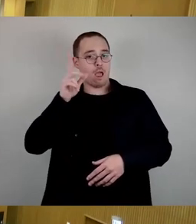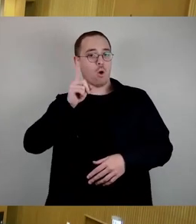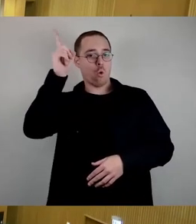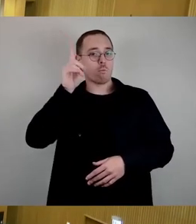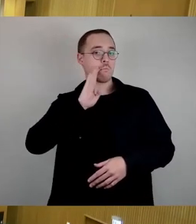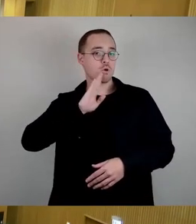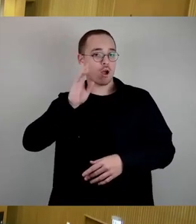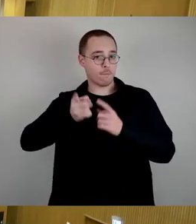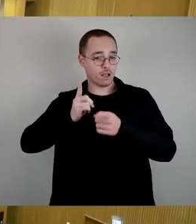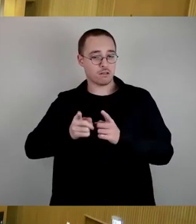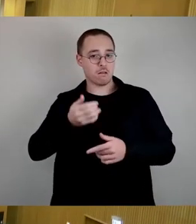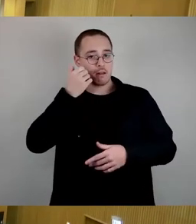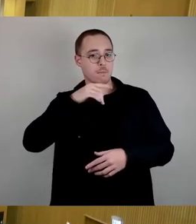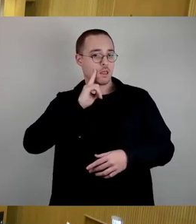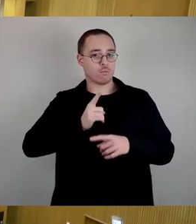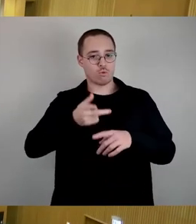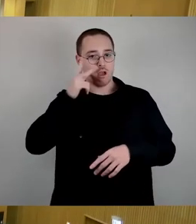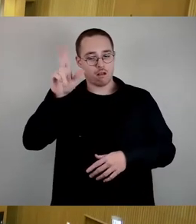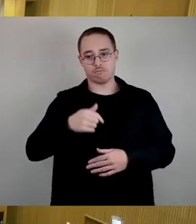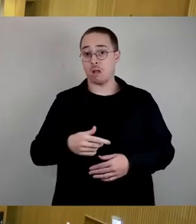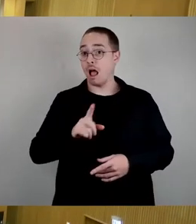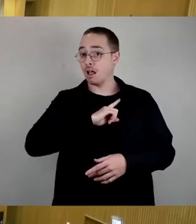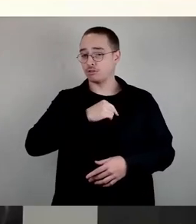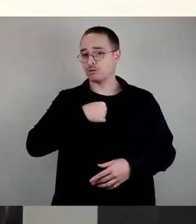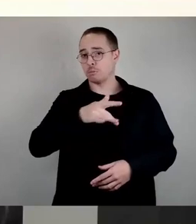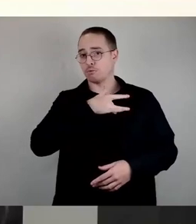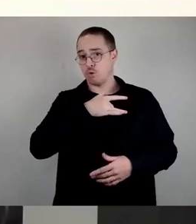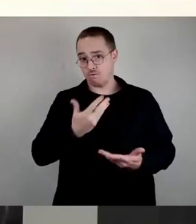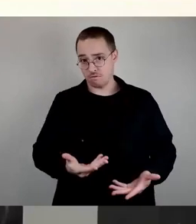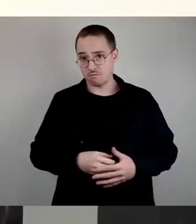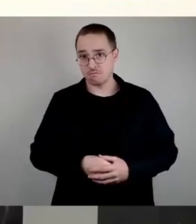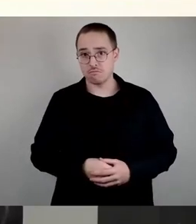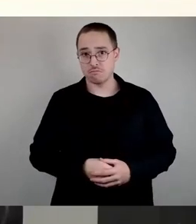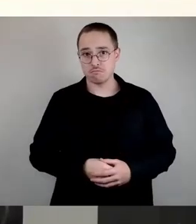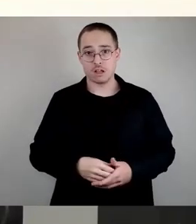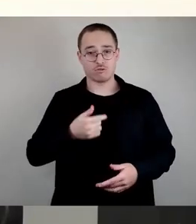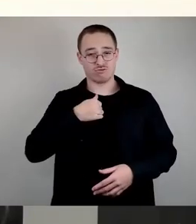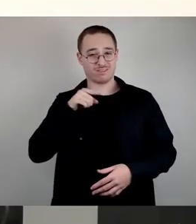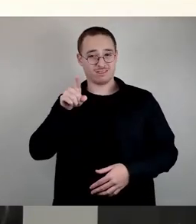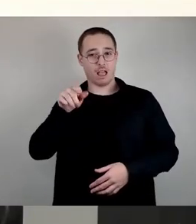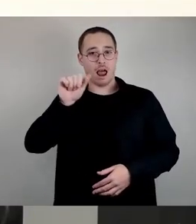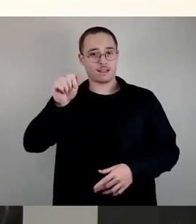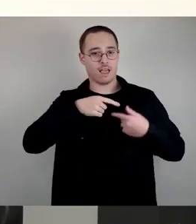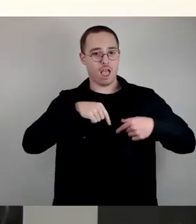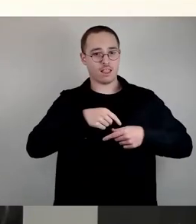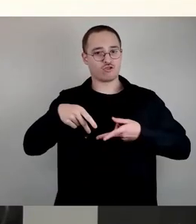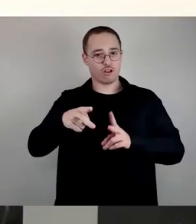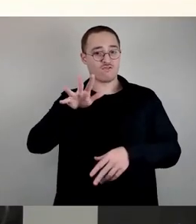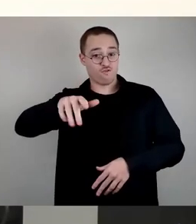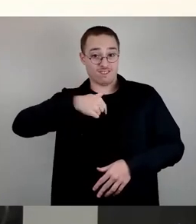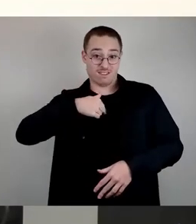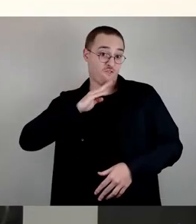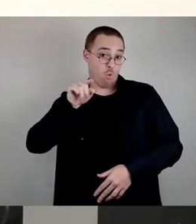Ich bin eigentlich ein Betroffener. Ich habe auf der Alexander-Herzen-Straße 15 gewohnt. Meine Tochter wohnt jetzt noch dort. Sie ist